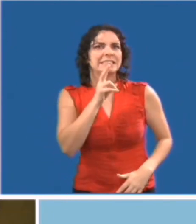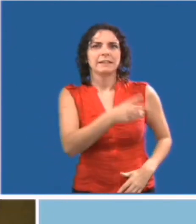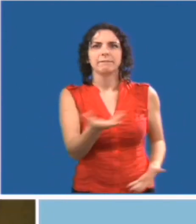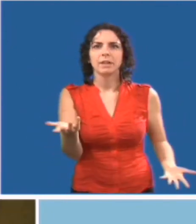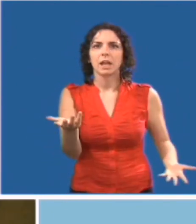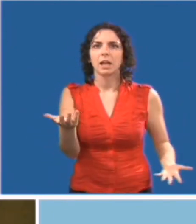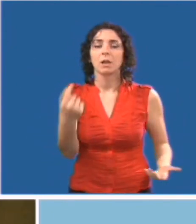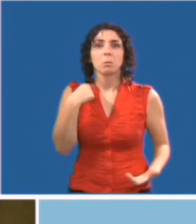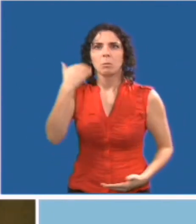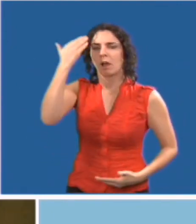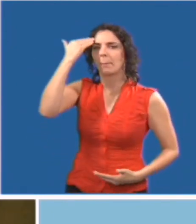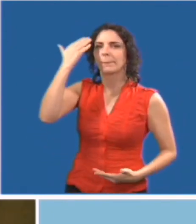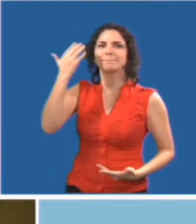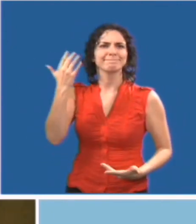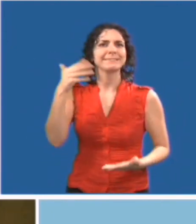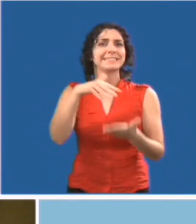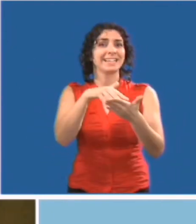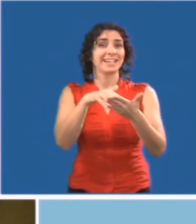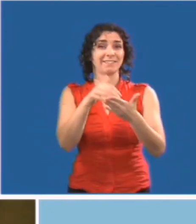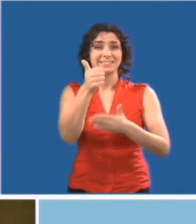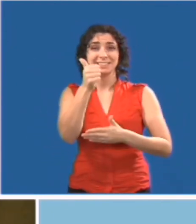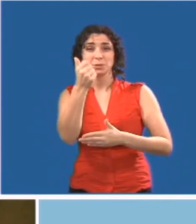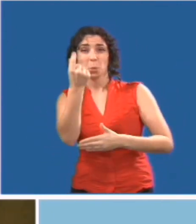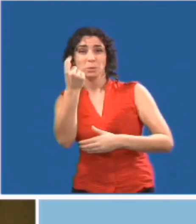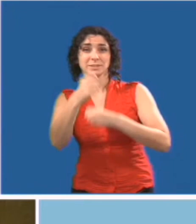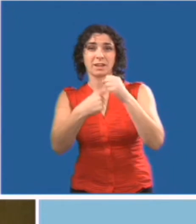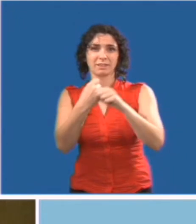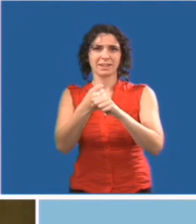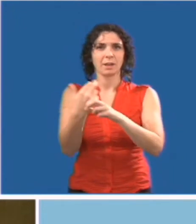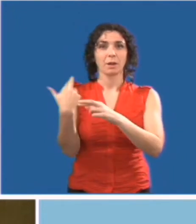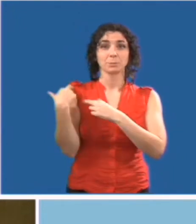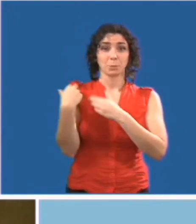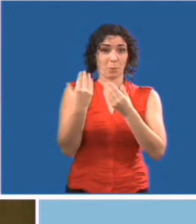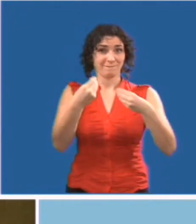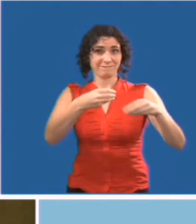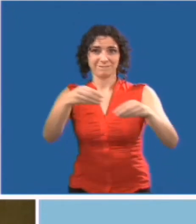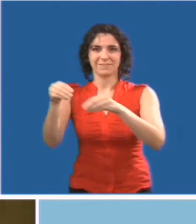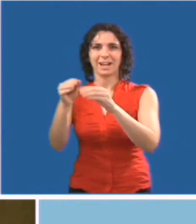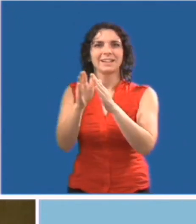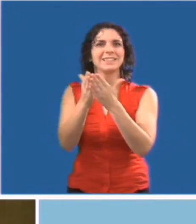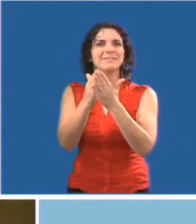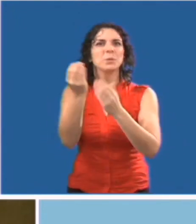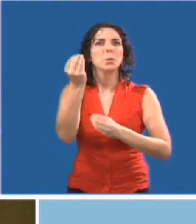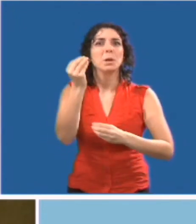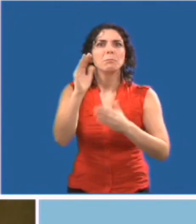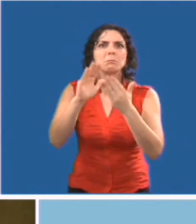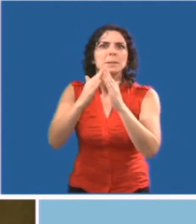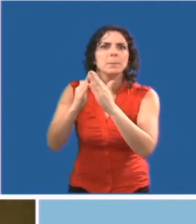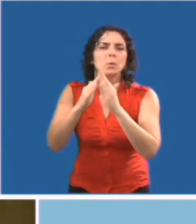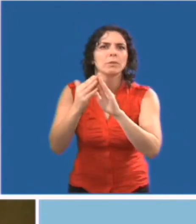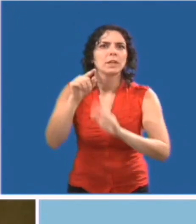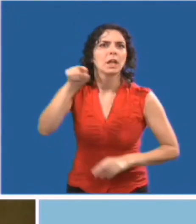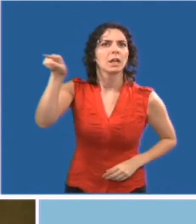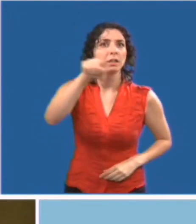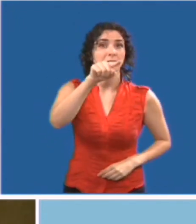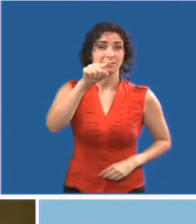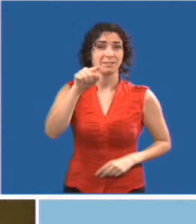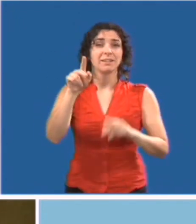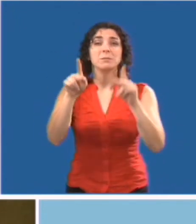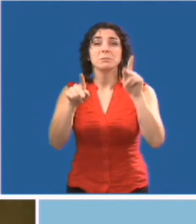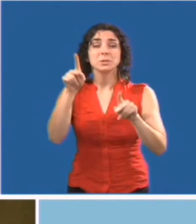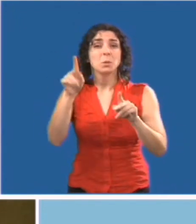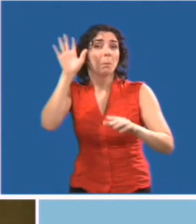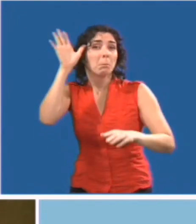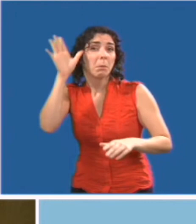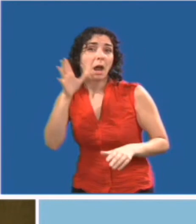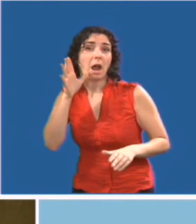rappeler que les élèves du cycle moyen tiennent une vente de livres en haut dans la bibliothèque. Nous aurons des parents et d